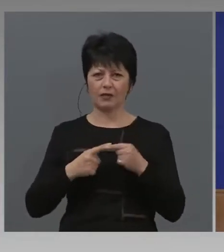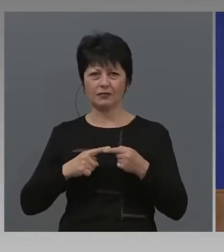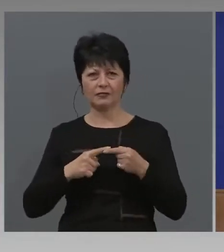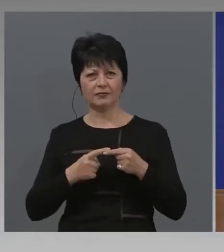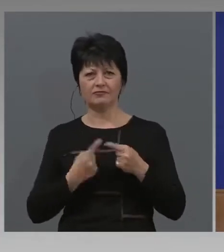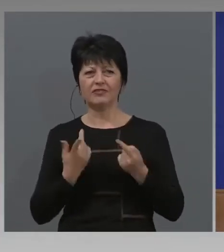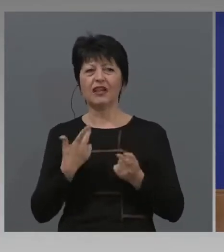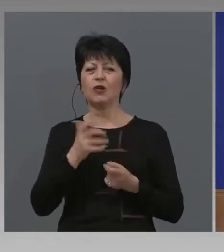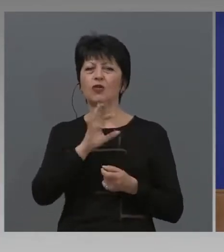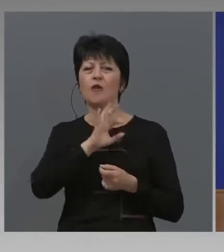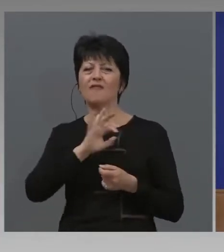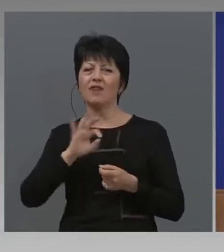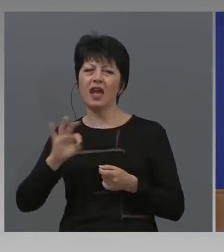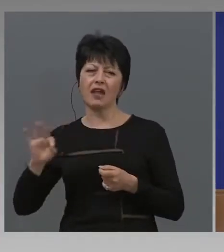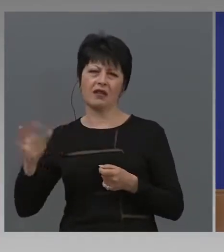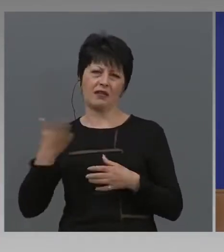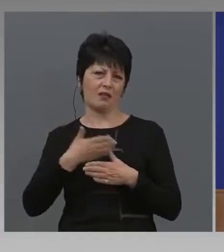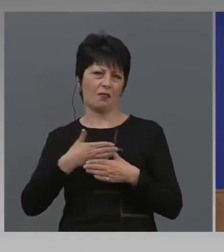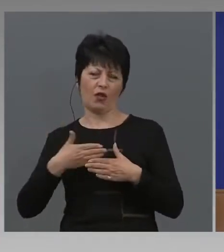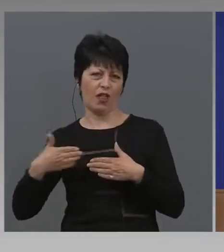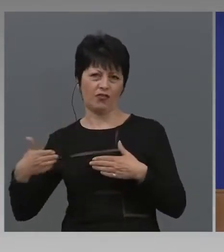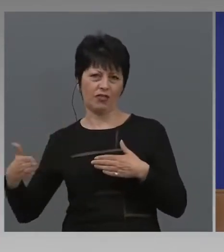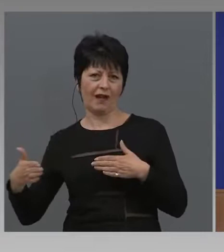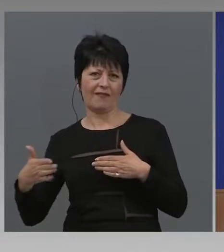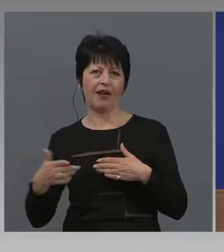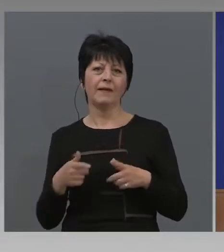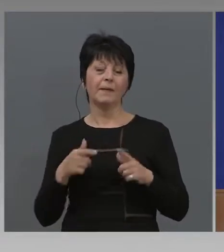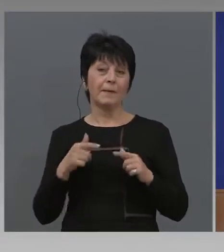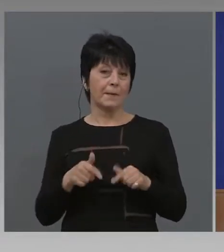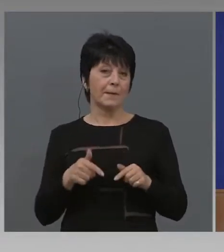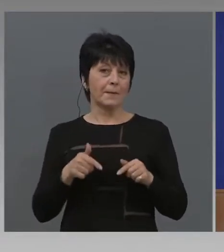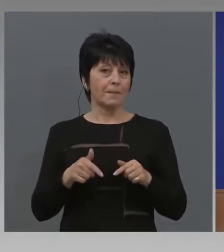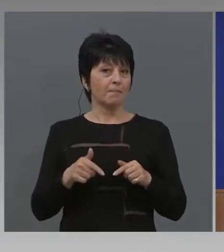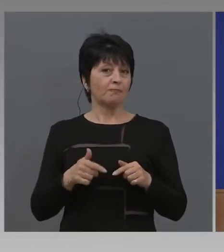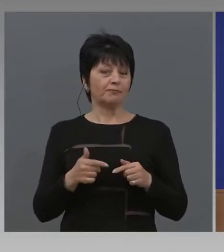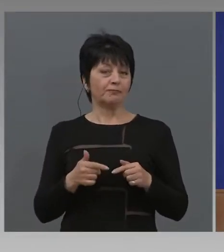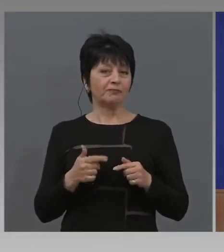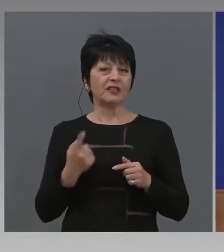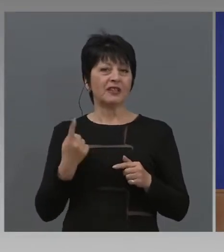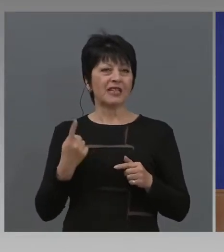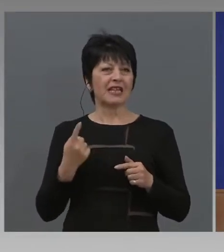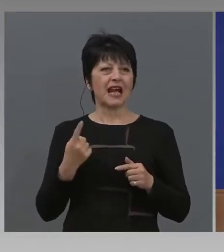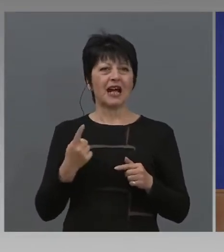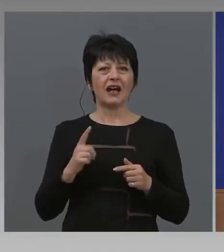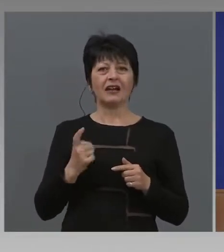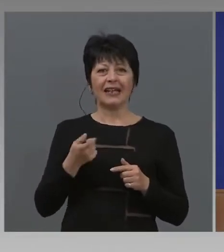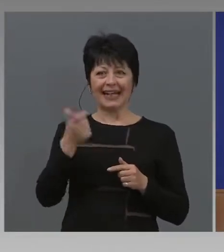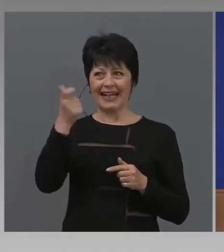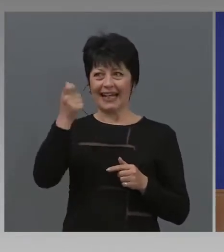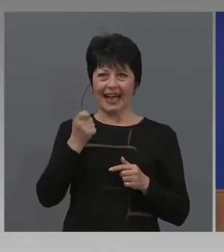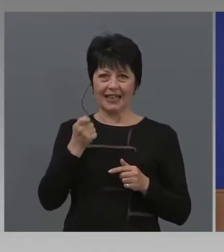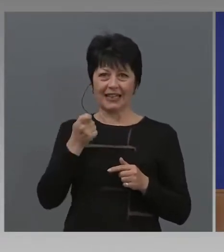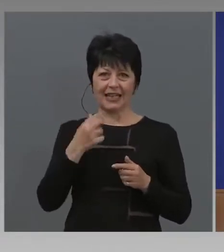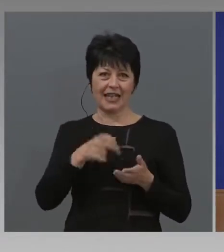винаги си е текъл. Това е за грандове или кредите.